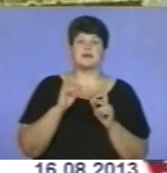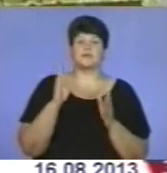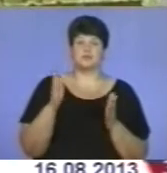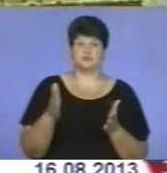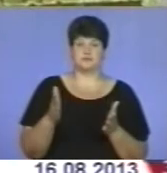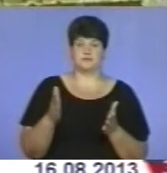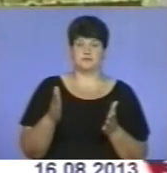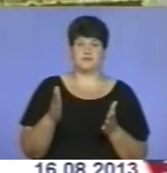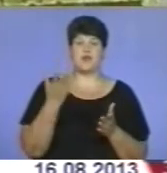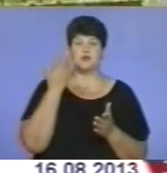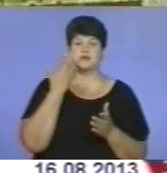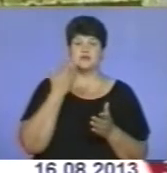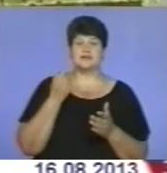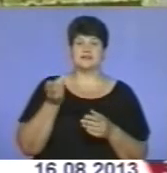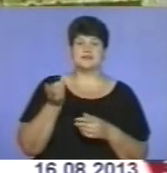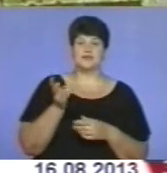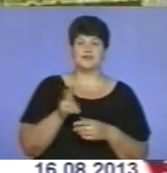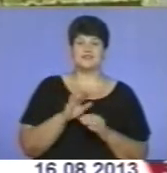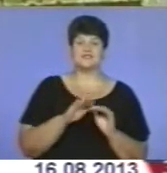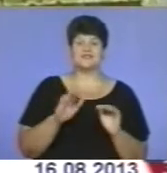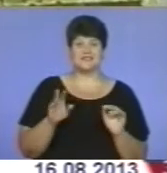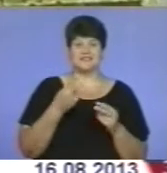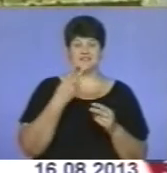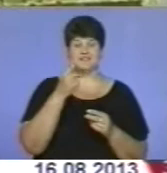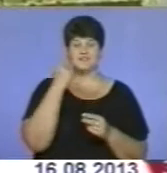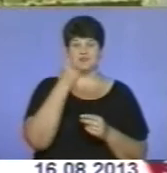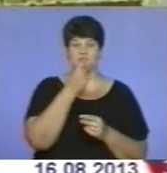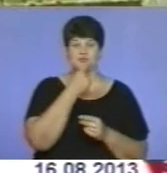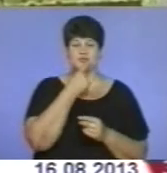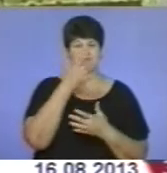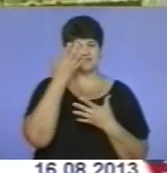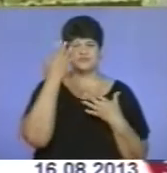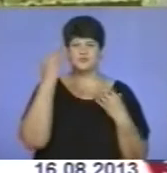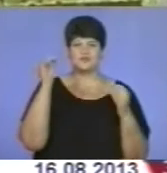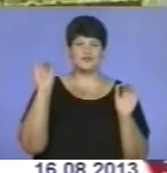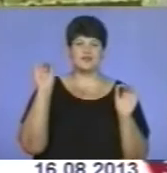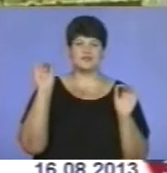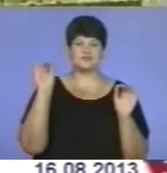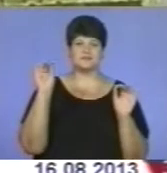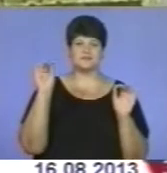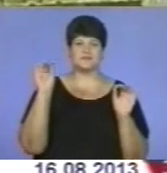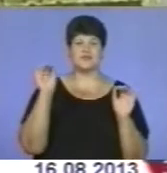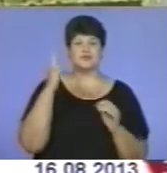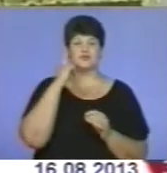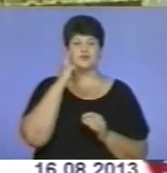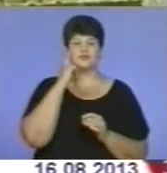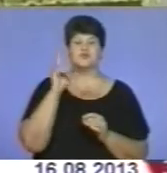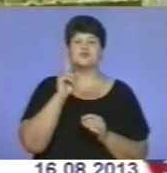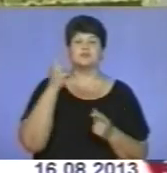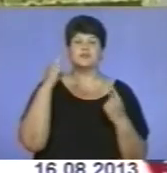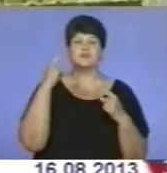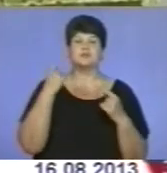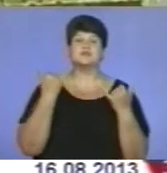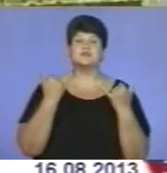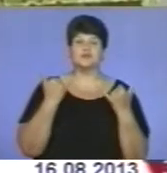буде. Але коли заходиш до тих діток і дивишся в їхні очі, про все на світі забуваєш. І думаєш, що б то придумати